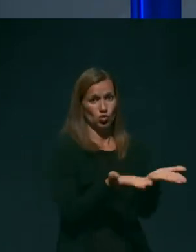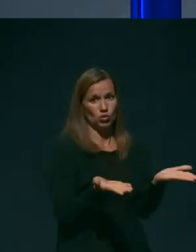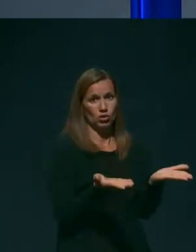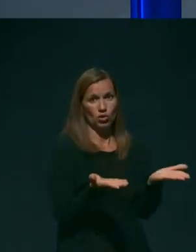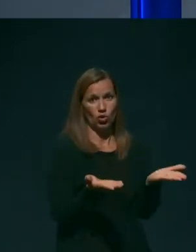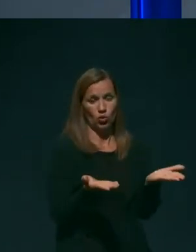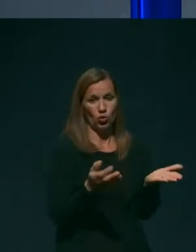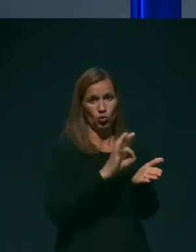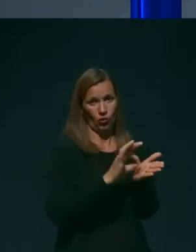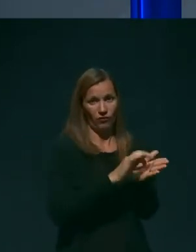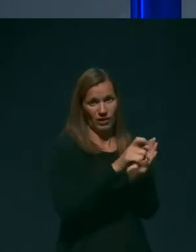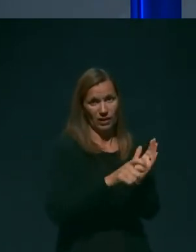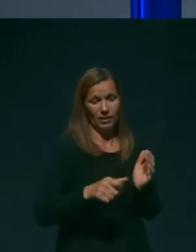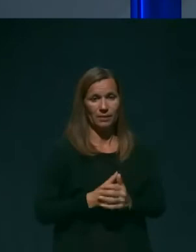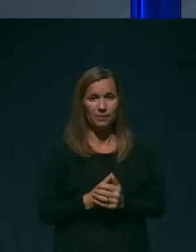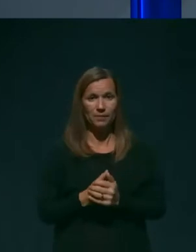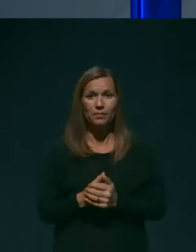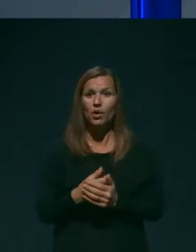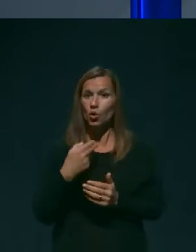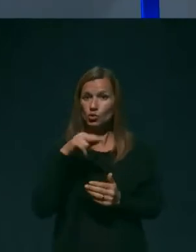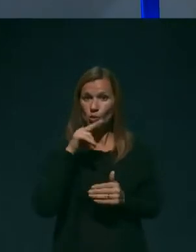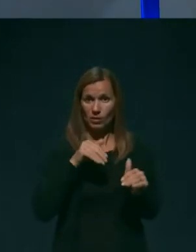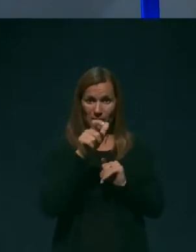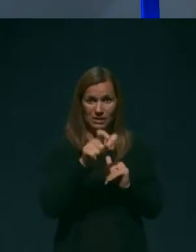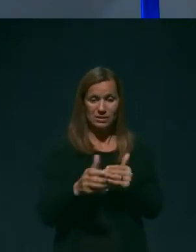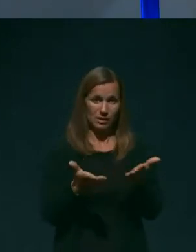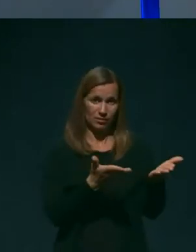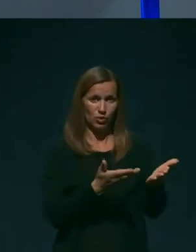studiju TV Slovenije. gospod minister, prosim.